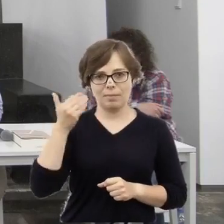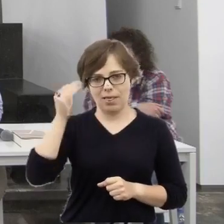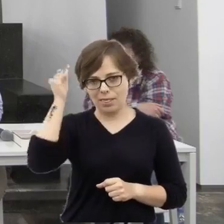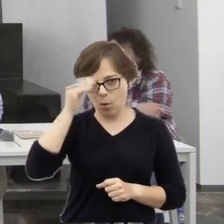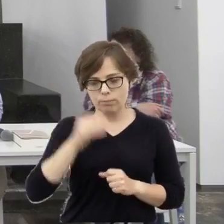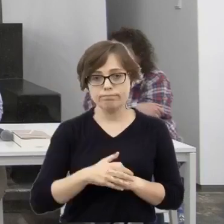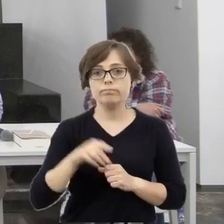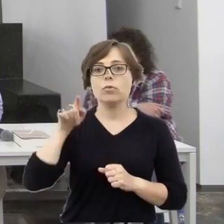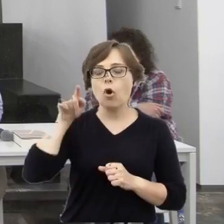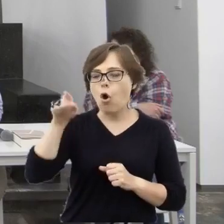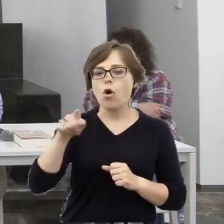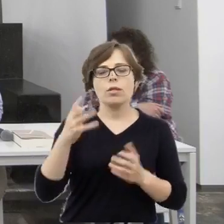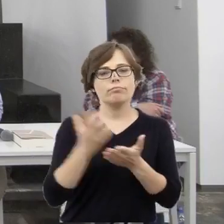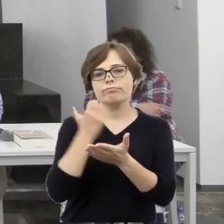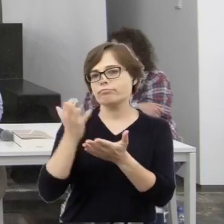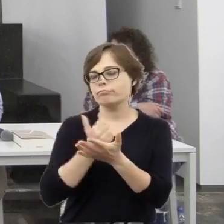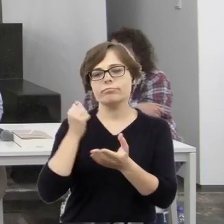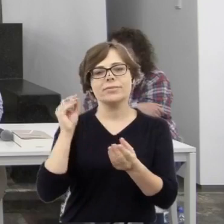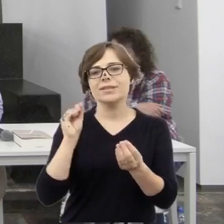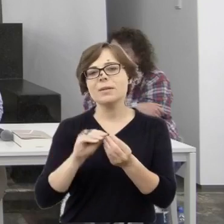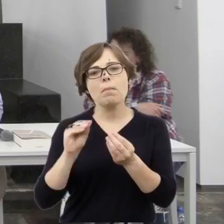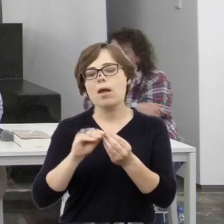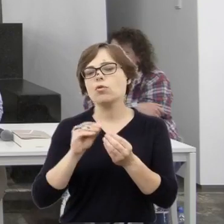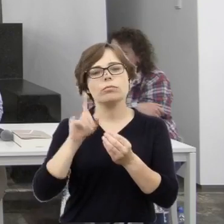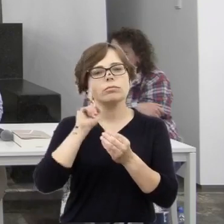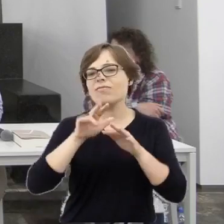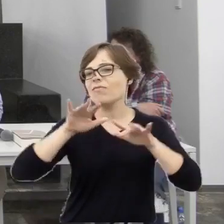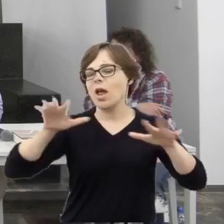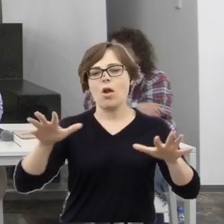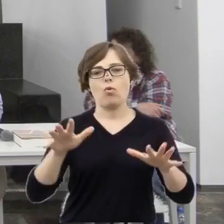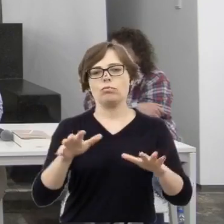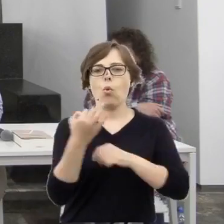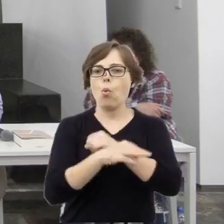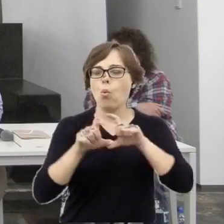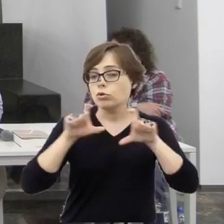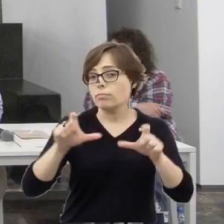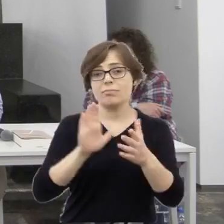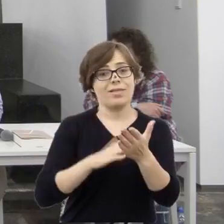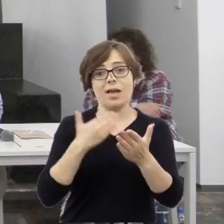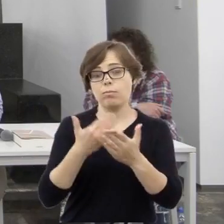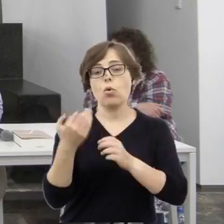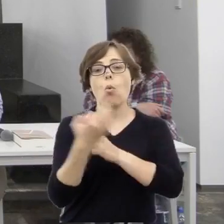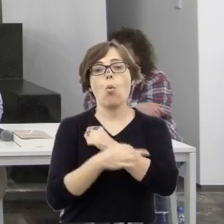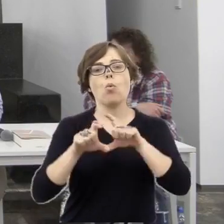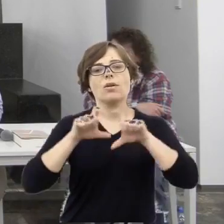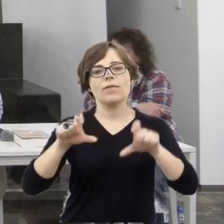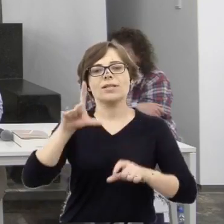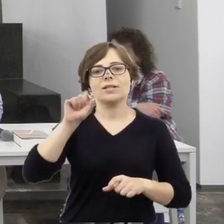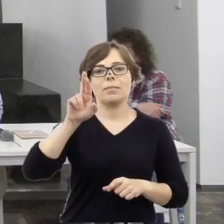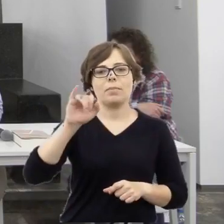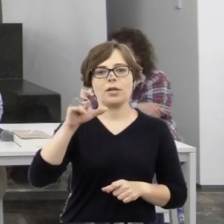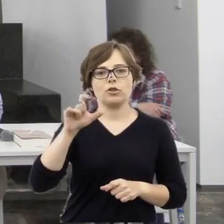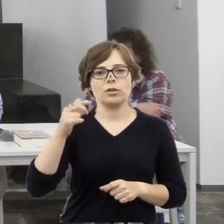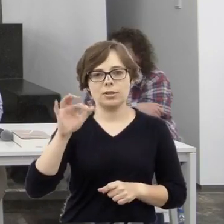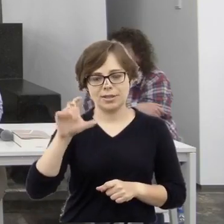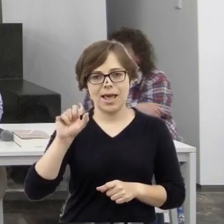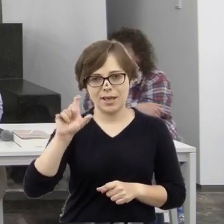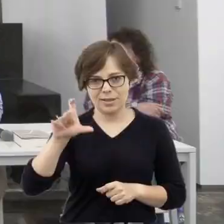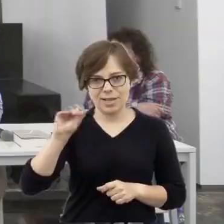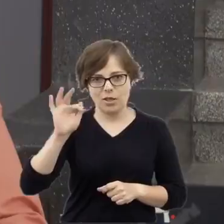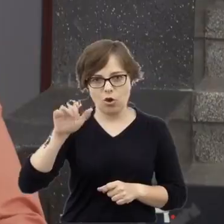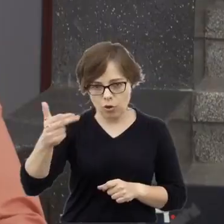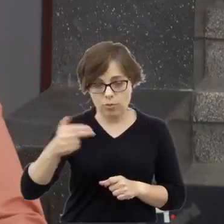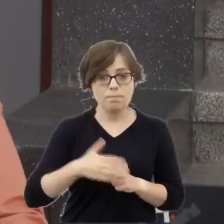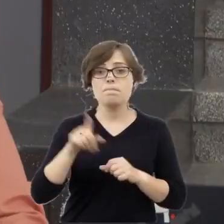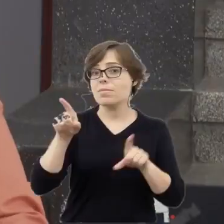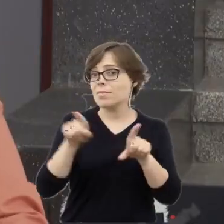Stypendystka w wielu wybitnych uczelni, m.in. na Uniwersytecie w Princeton. Laureatka również wielu